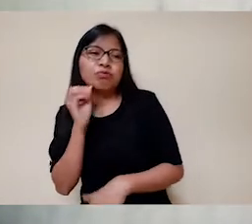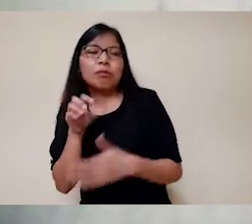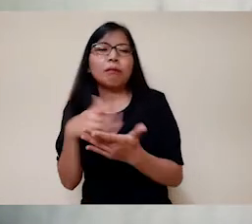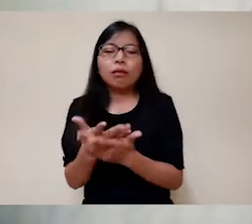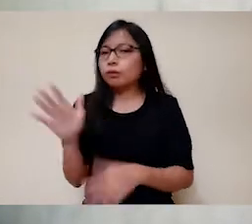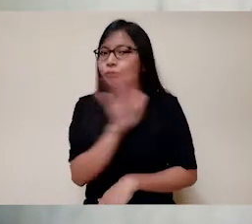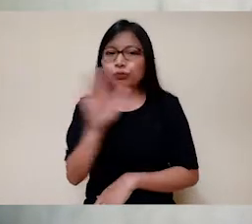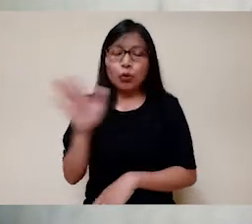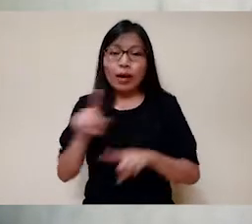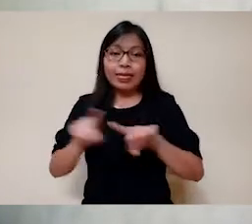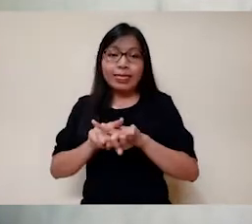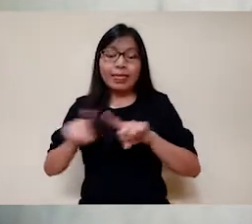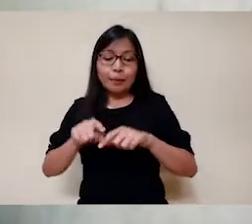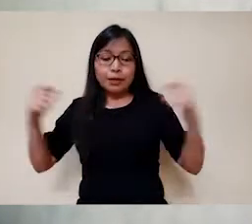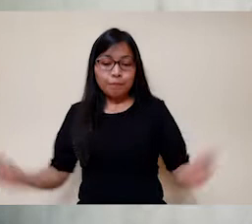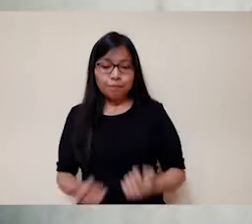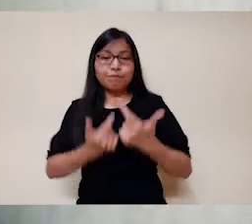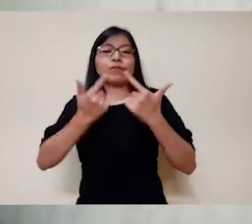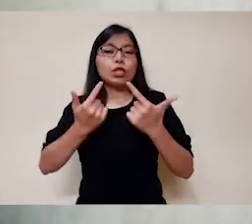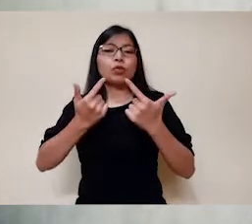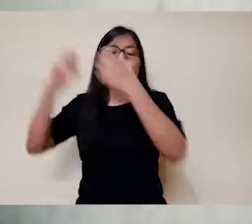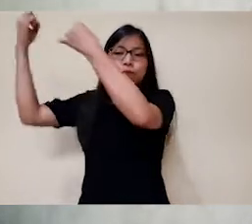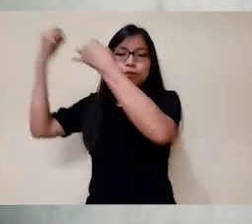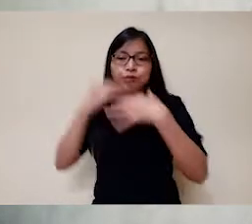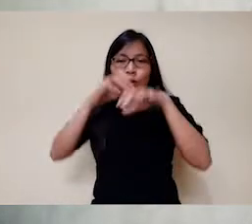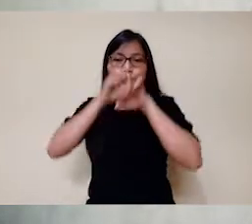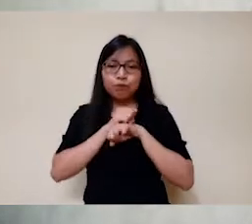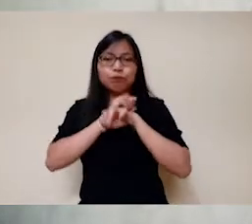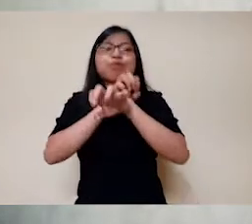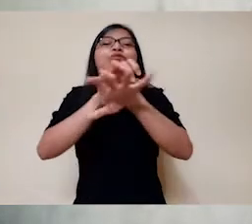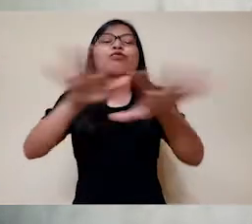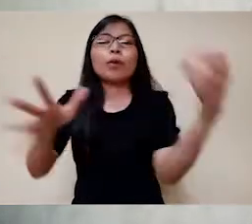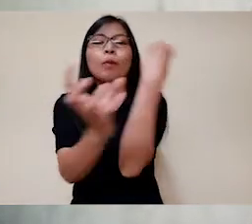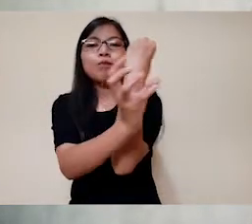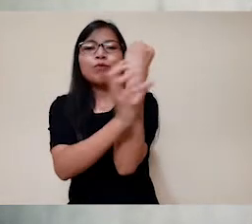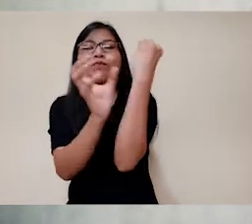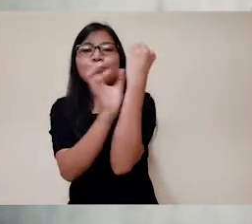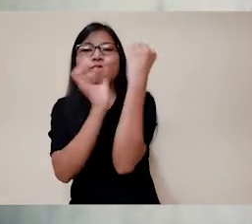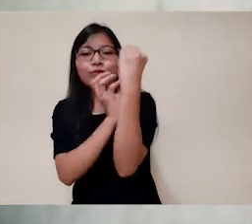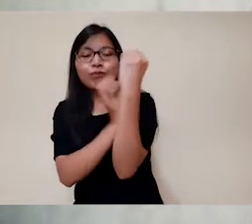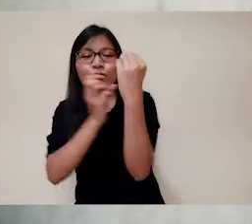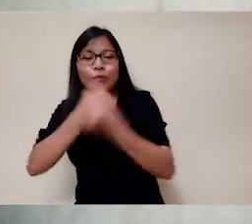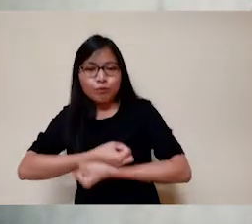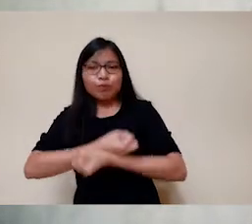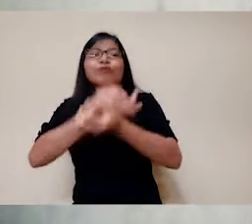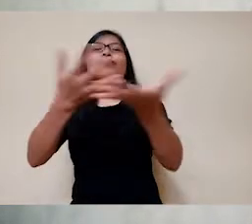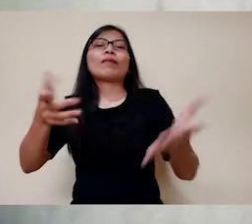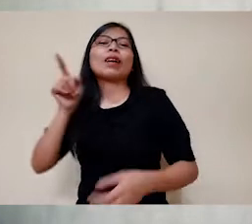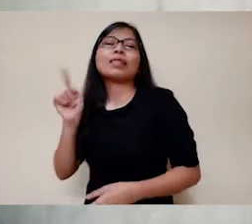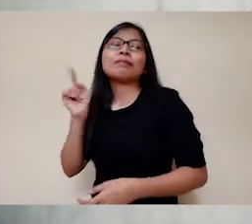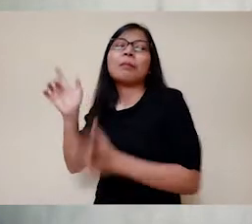menghasilkan buah. Dan buah itu bisa kita hasilkan hanya di dalam Kristus. Rekan-rekan yang